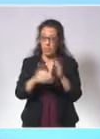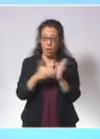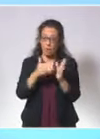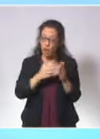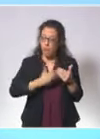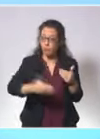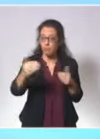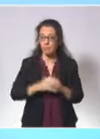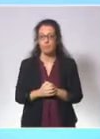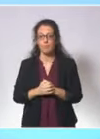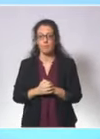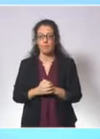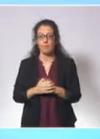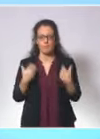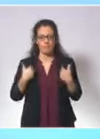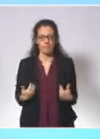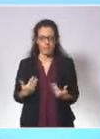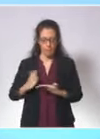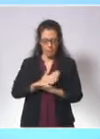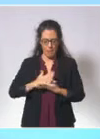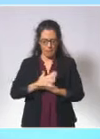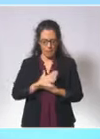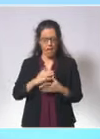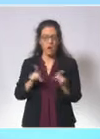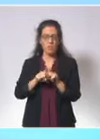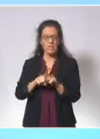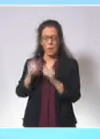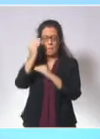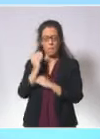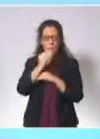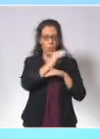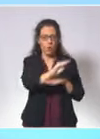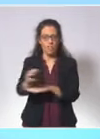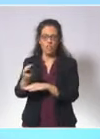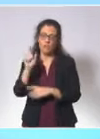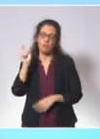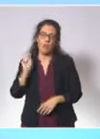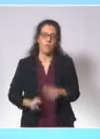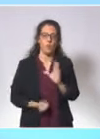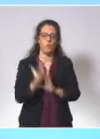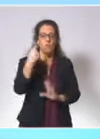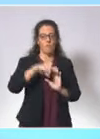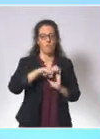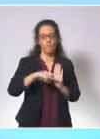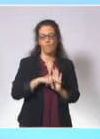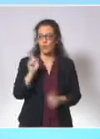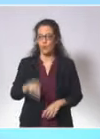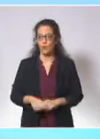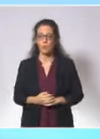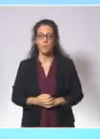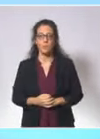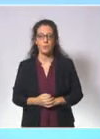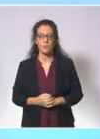Pour mieux nous préparer et nous protéger, nous devons donc prendre de nouvelles dispositions. D'abord, pour